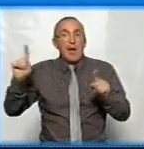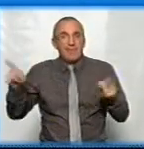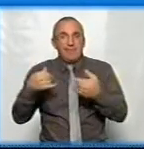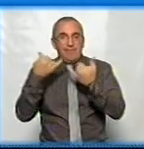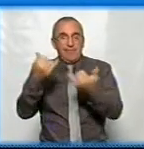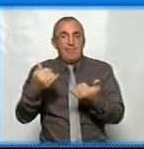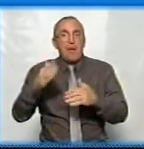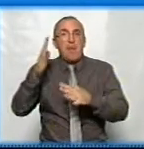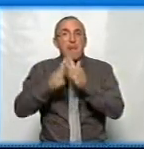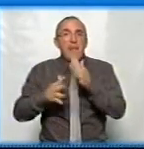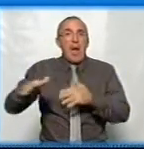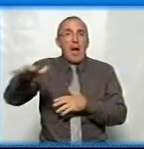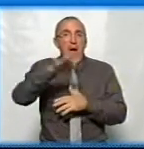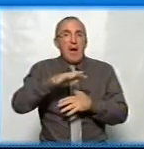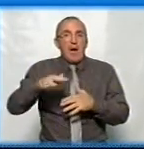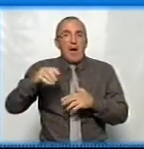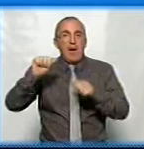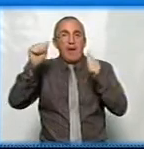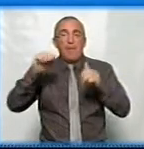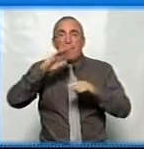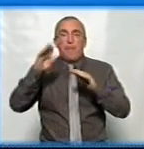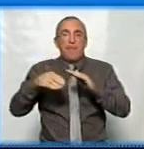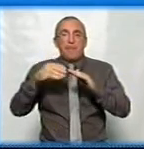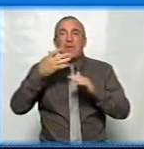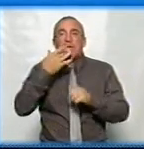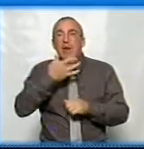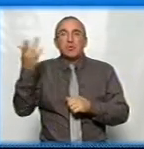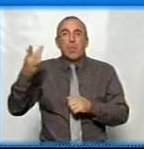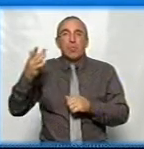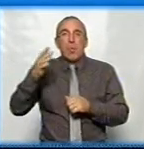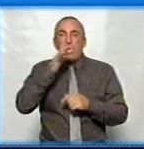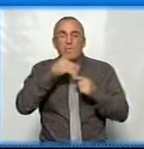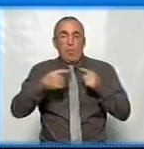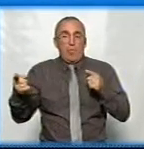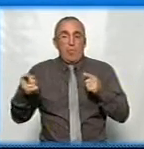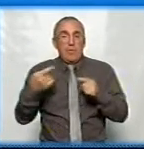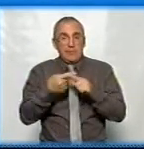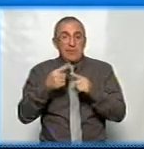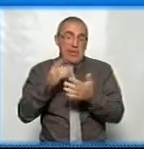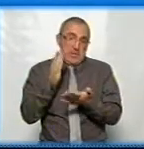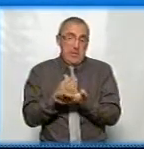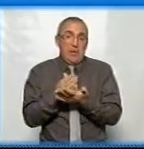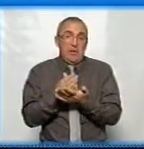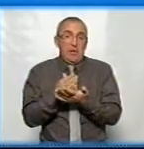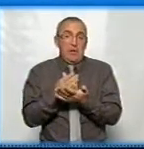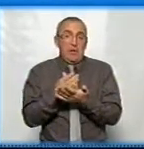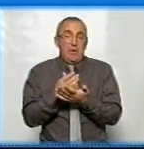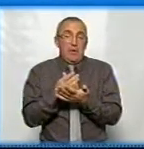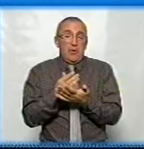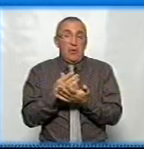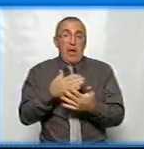такого парку, скульптур радянської доби. Дивіться, а це не є ось таким чинником, який